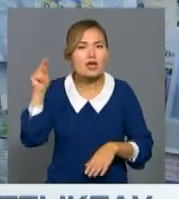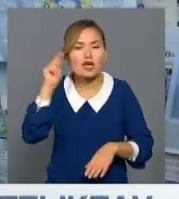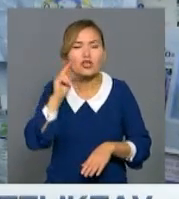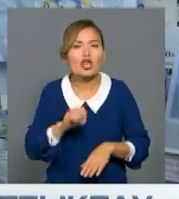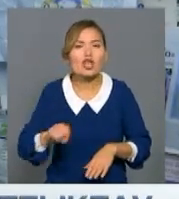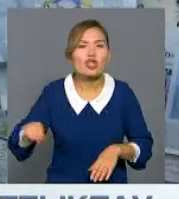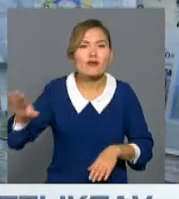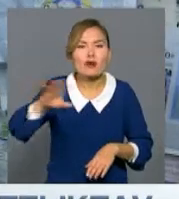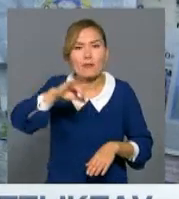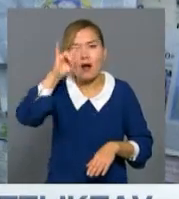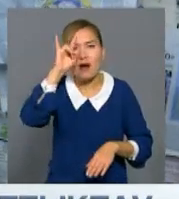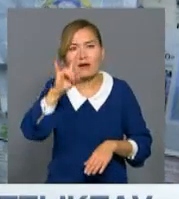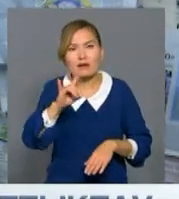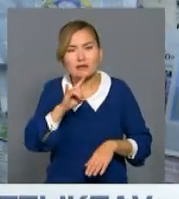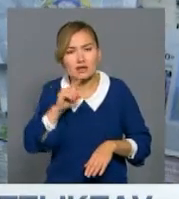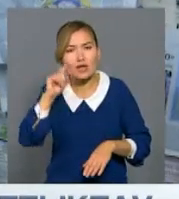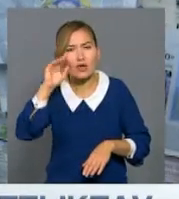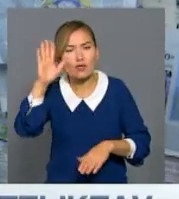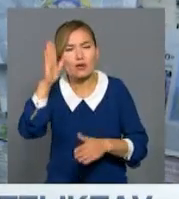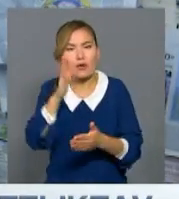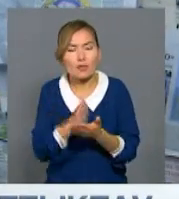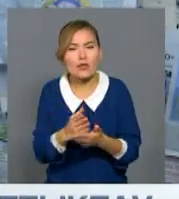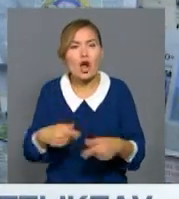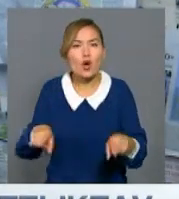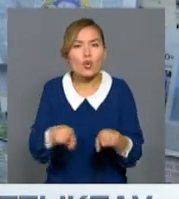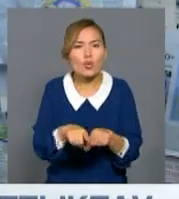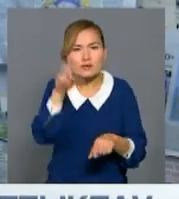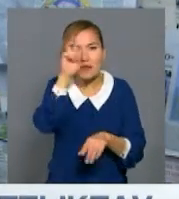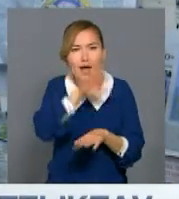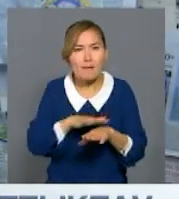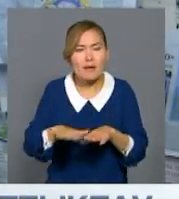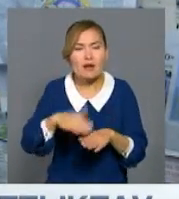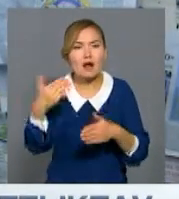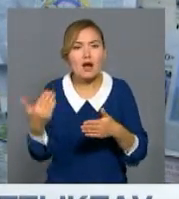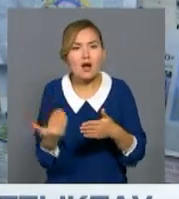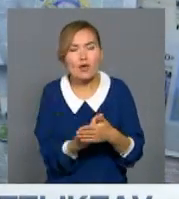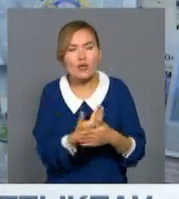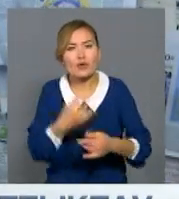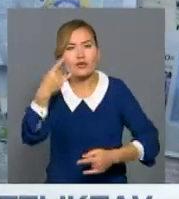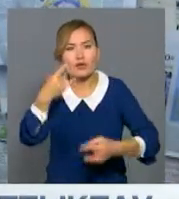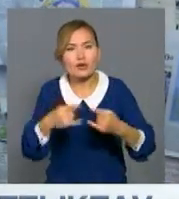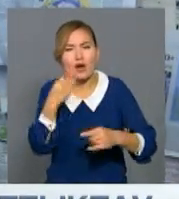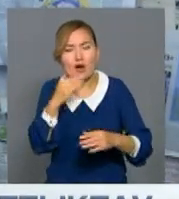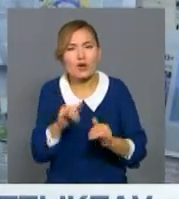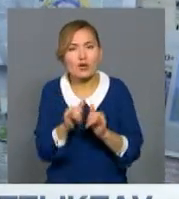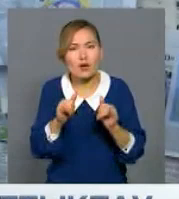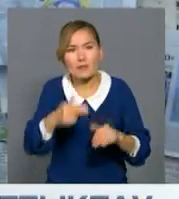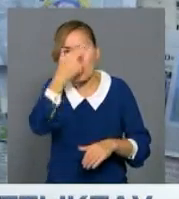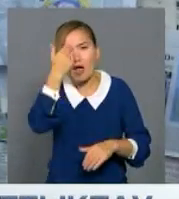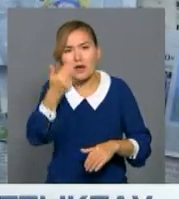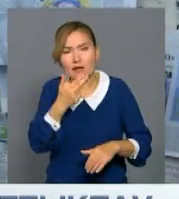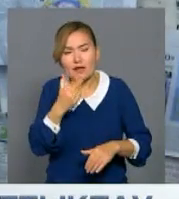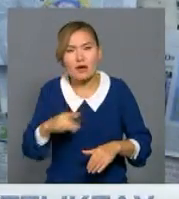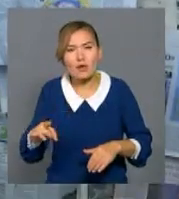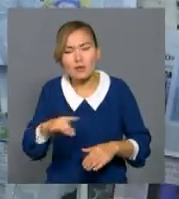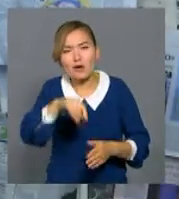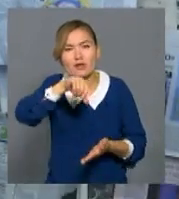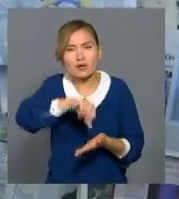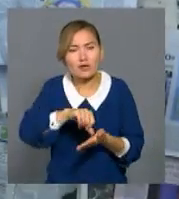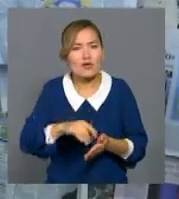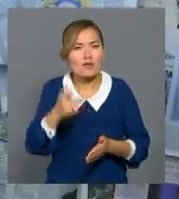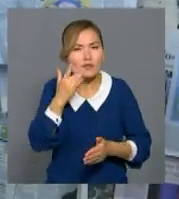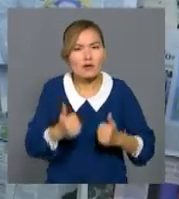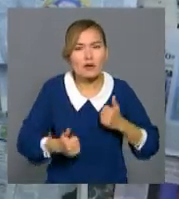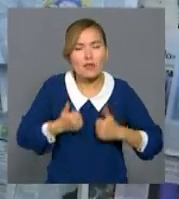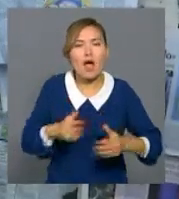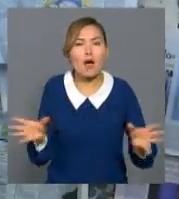Еуропаға да көп көңіл бөледі. Осында мемлекеттің ақпараттық саласына өлес қосқанымызды біз мақтан тұтамыз және. Әрқашан